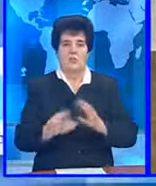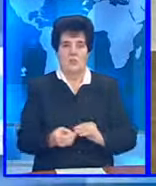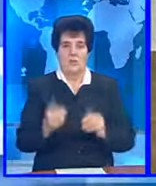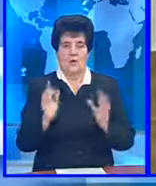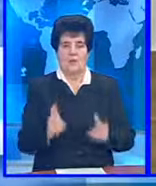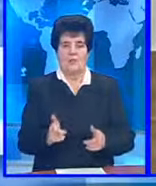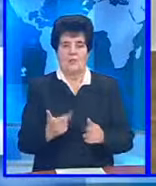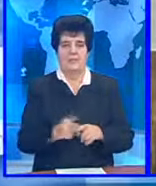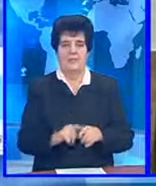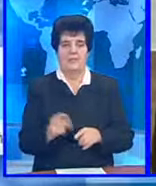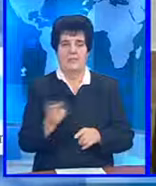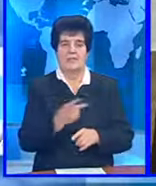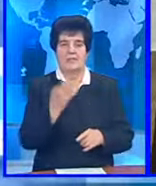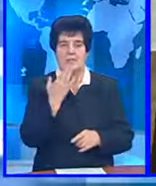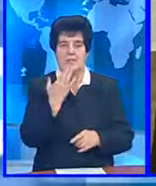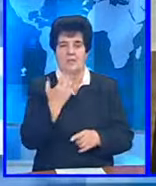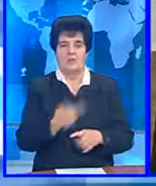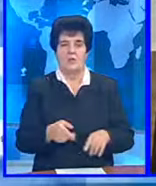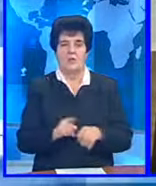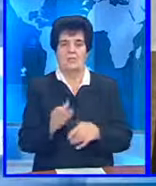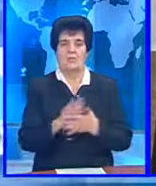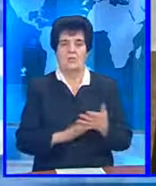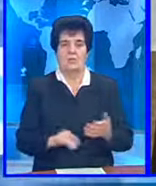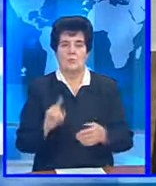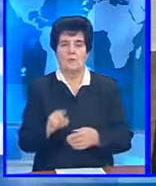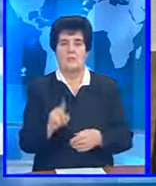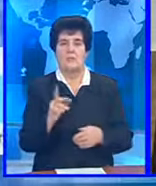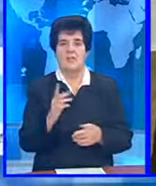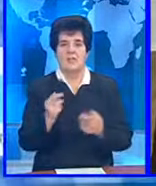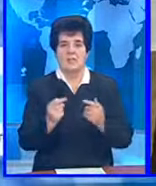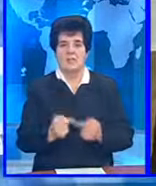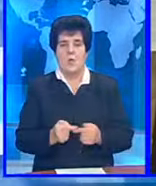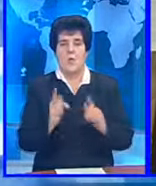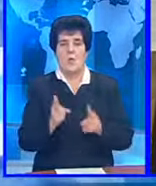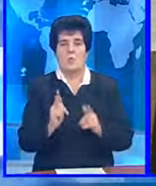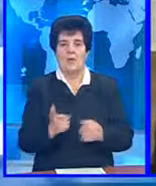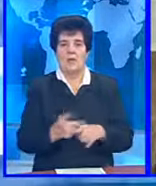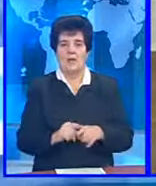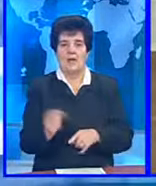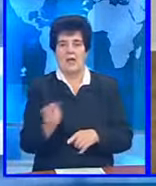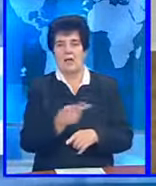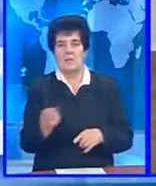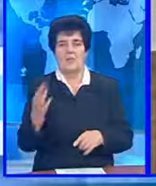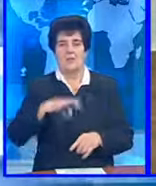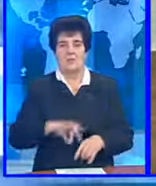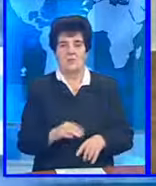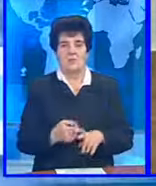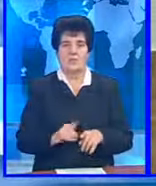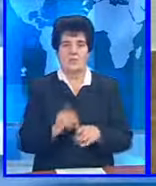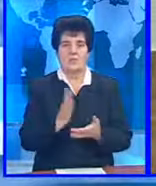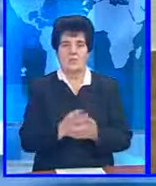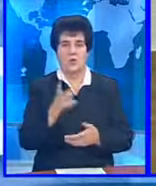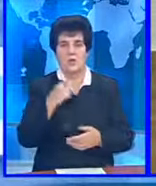fără implicarea partenerilor internaționali. Intenționam să continuăm dialogul și să identificăm compromisuri care ar conveni ambelor părți. Cred că dacă va exista voință